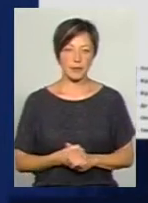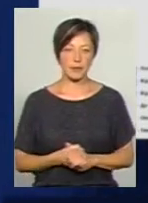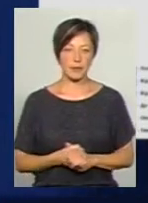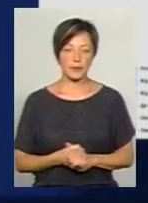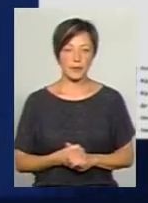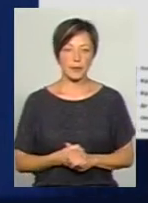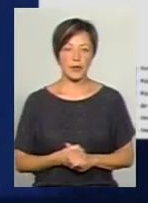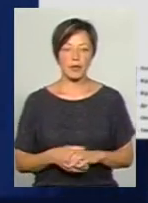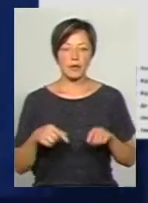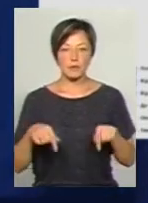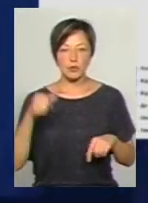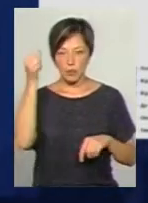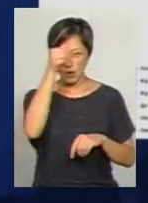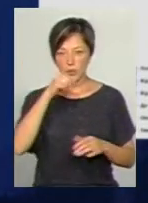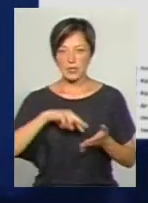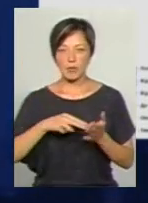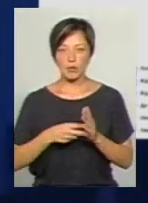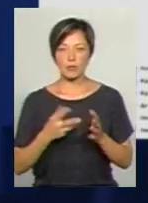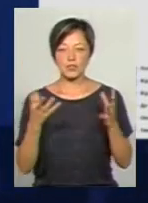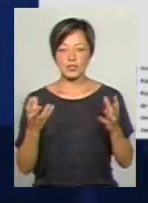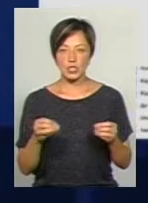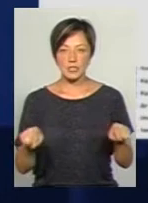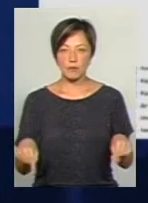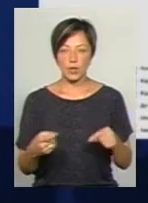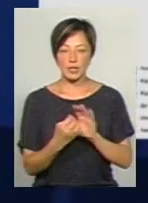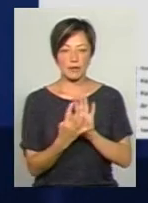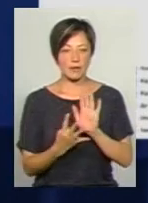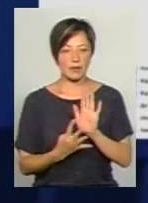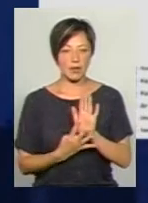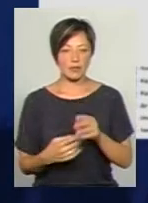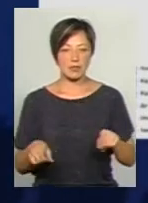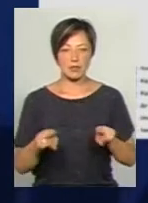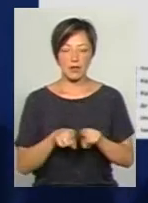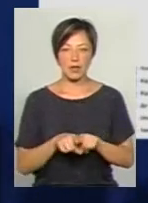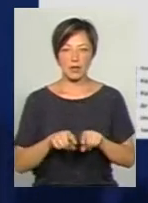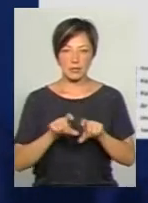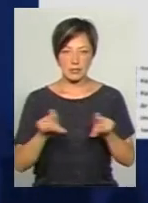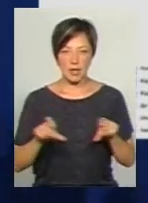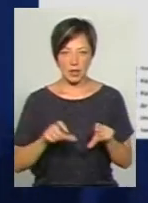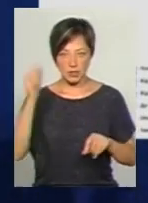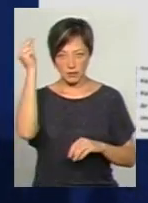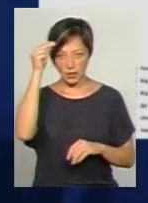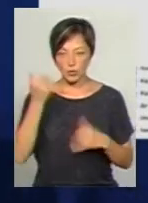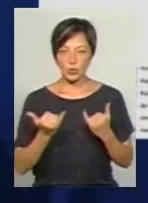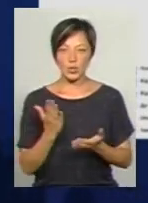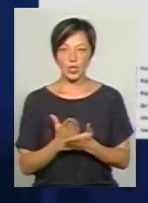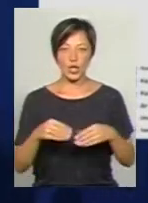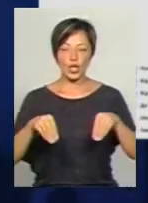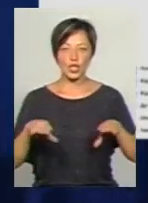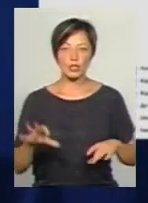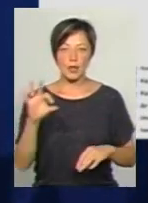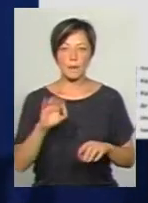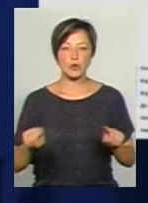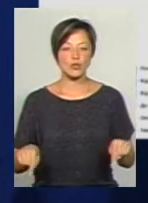У цьому році заплановано створити ще 19 таких навчальних закладів. На сьогодні є вже рішення про